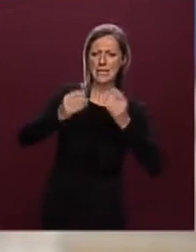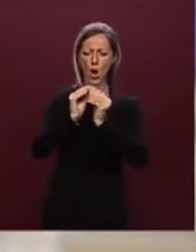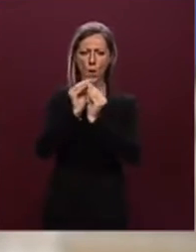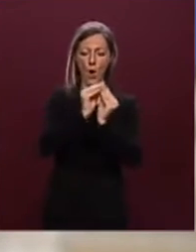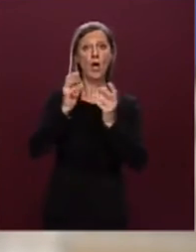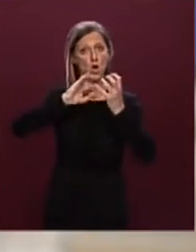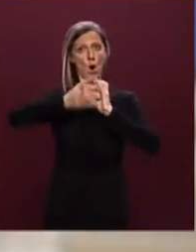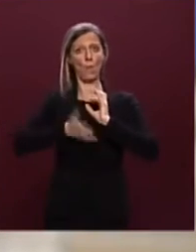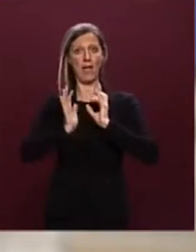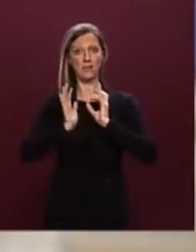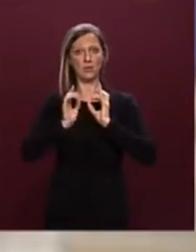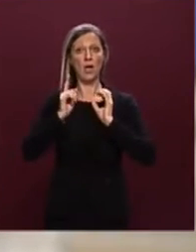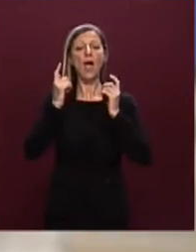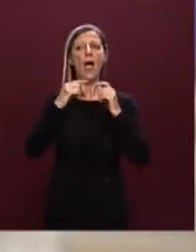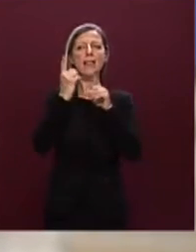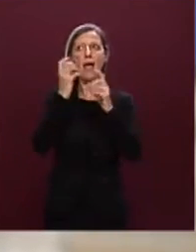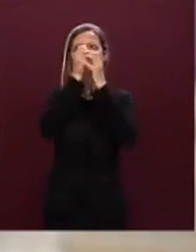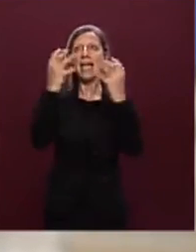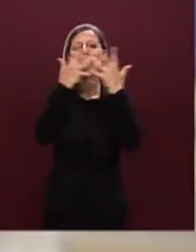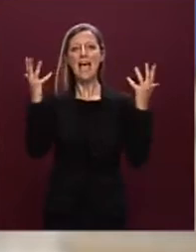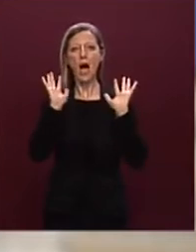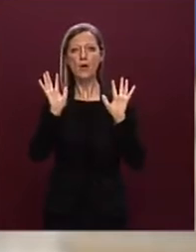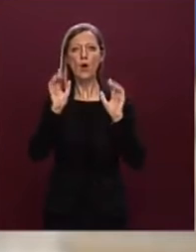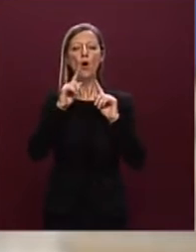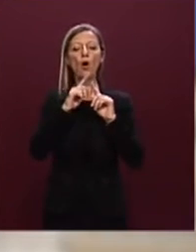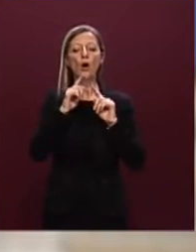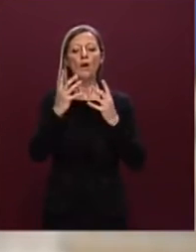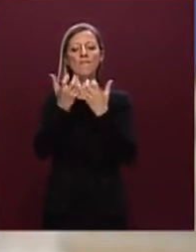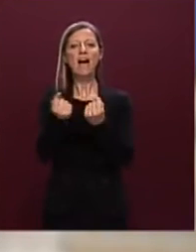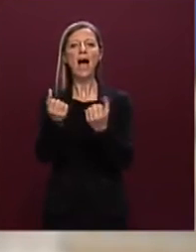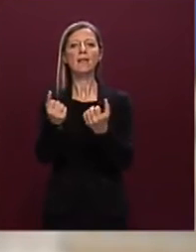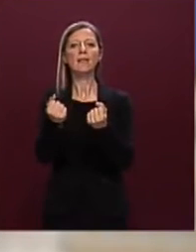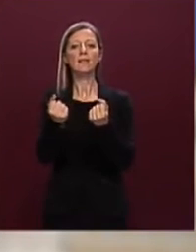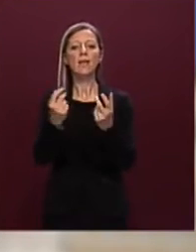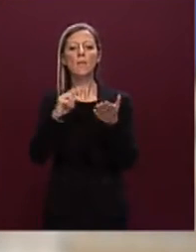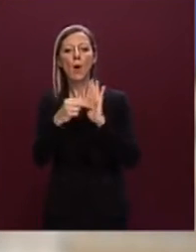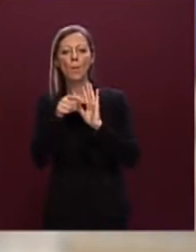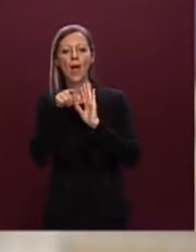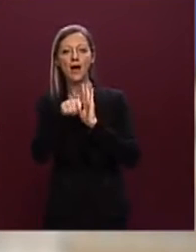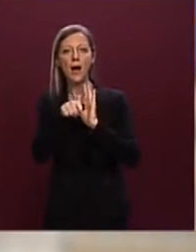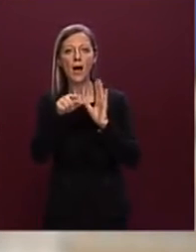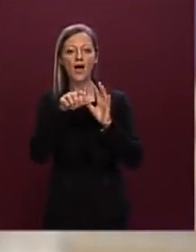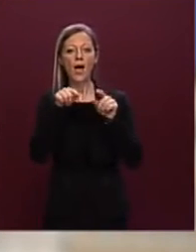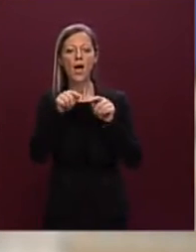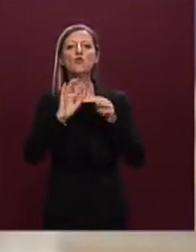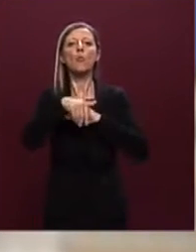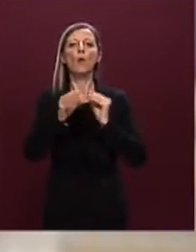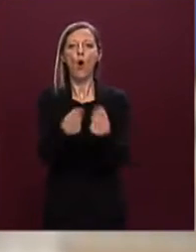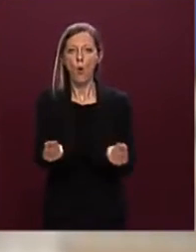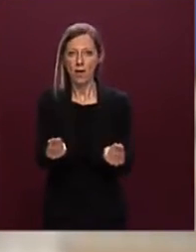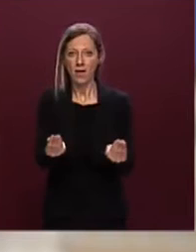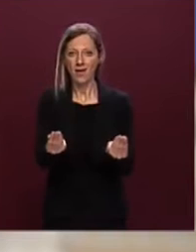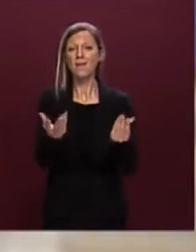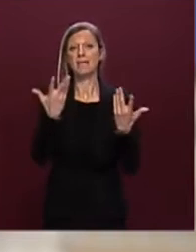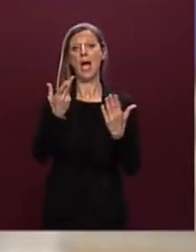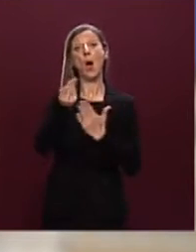in modo molto chiaro un'azione che guardi in modo concreto a come superare questa criticità insieme ai progetti